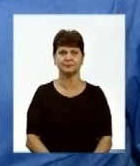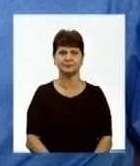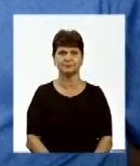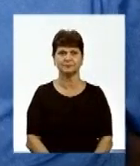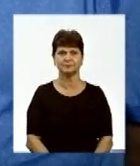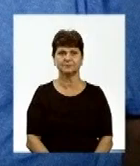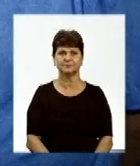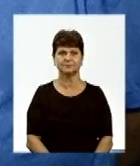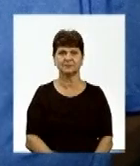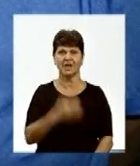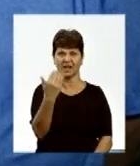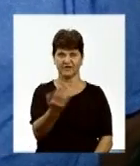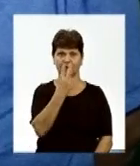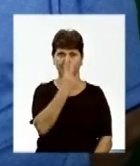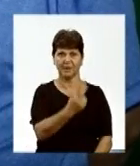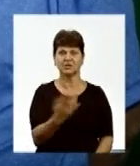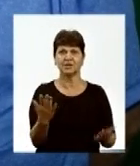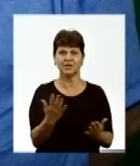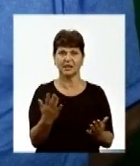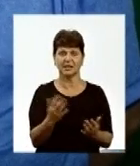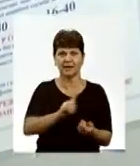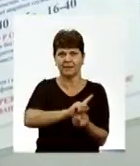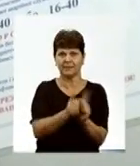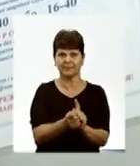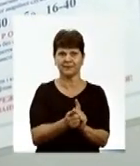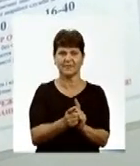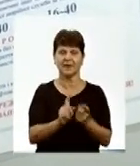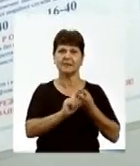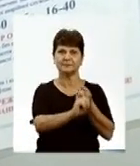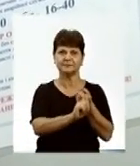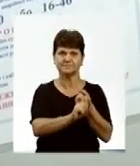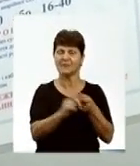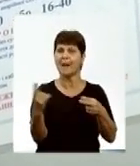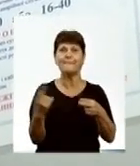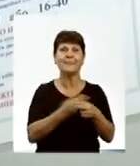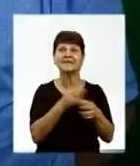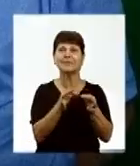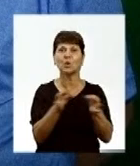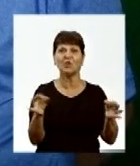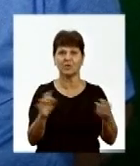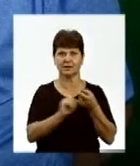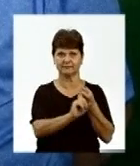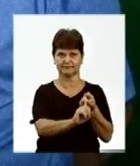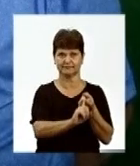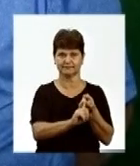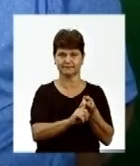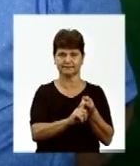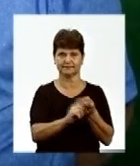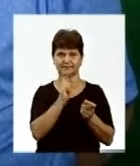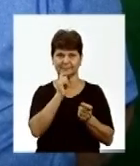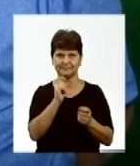Ви бачите, і встановлена диспетчерізація, безпровідна диспетчерізація, ну